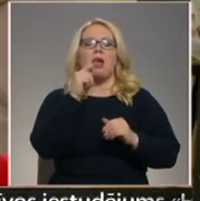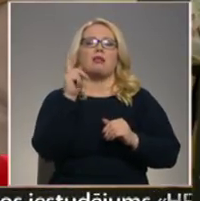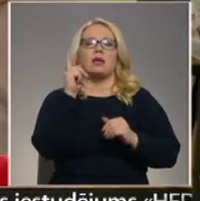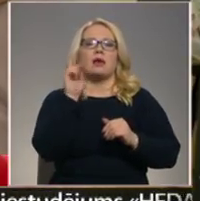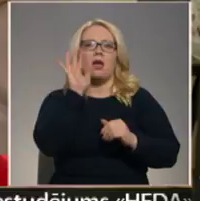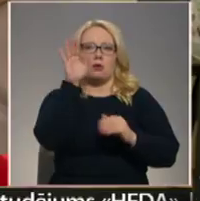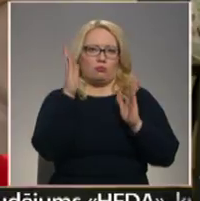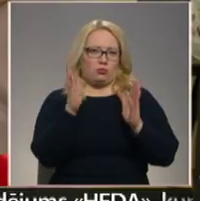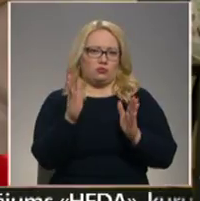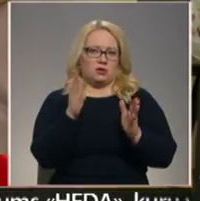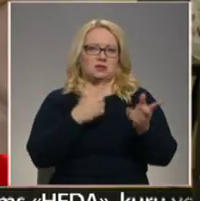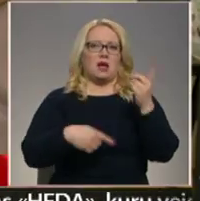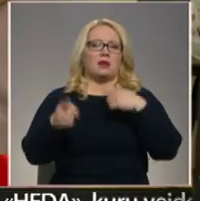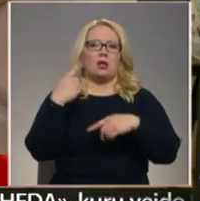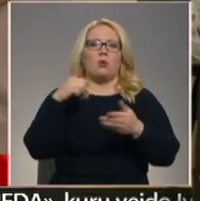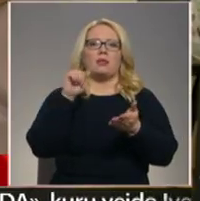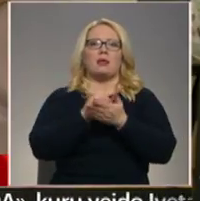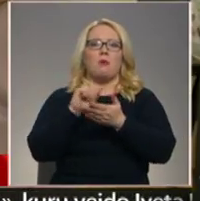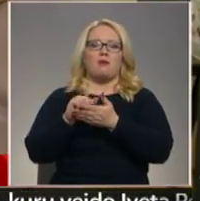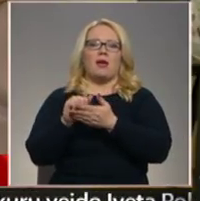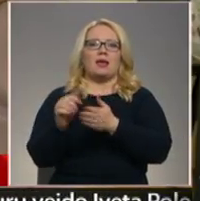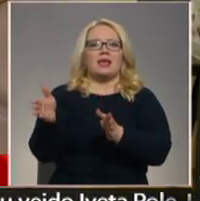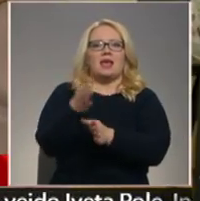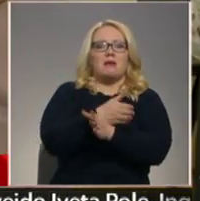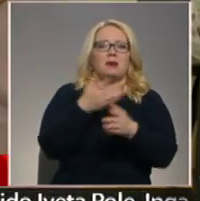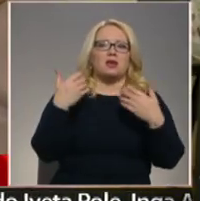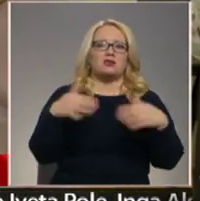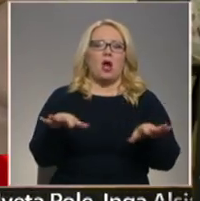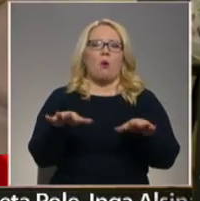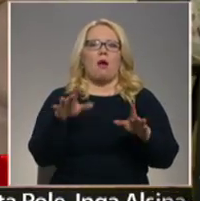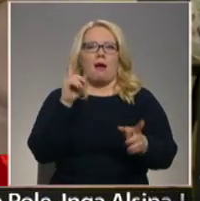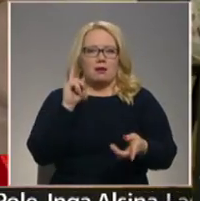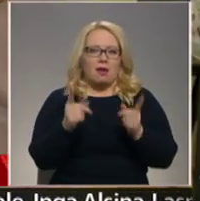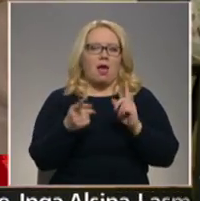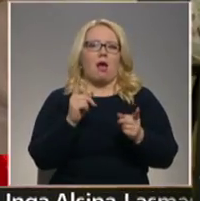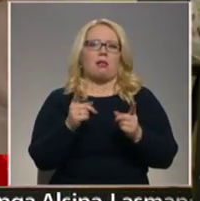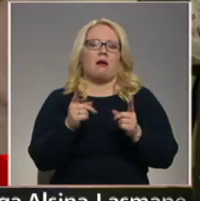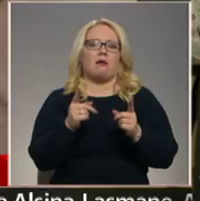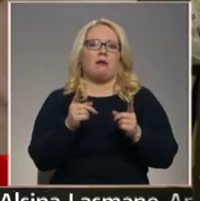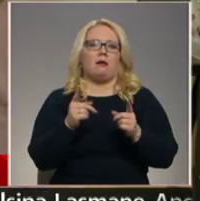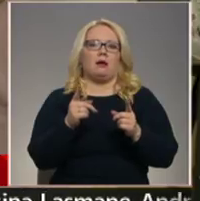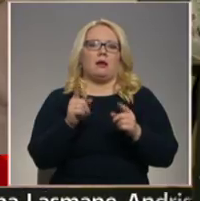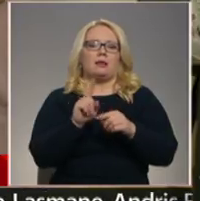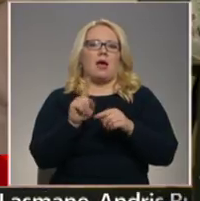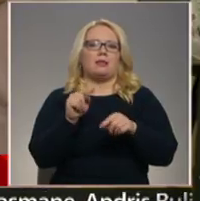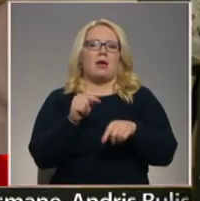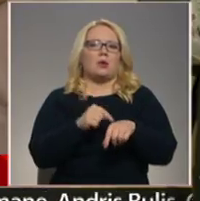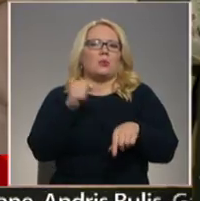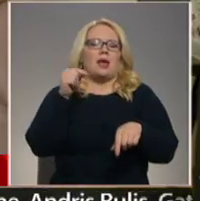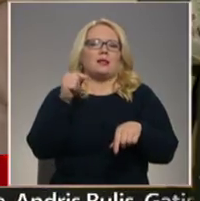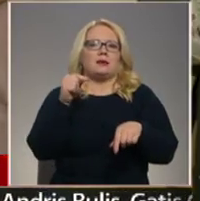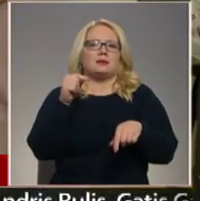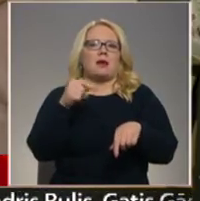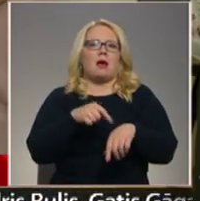būs, kas atgriezīsies no tipogrāfijas, jau iepriekš kā reālu jutekliski baudāmu